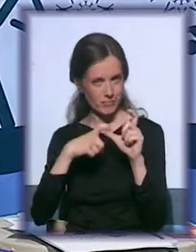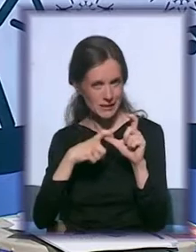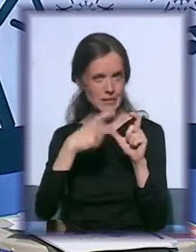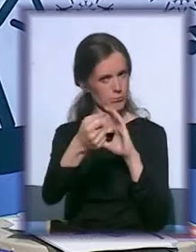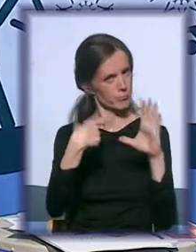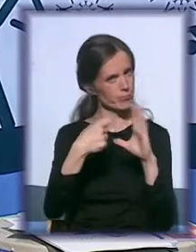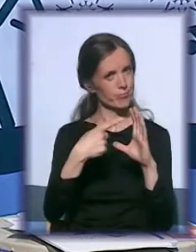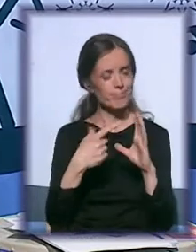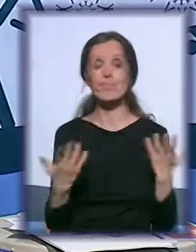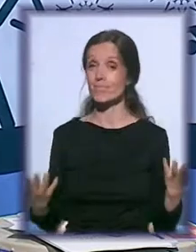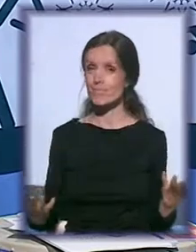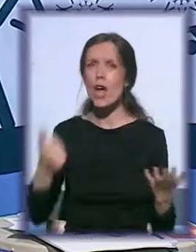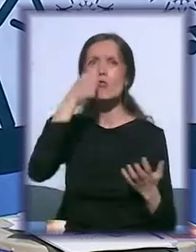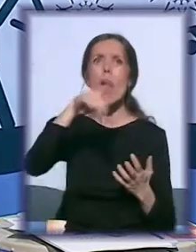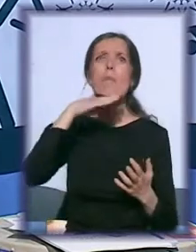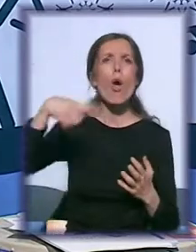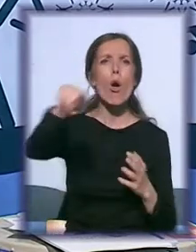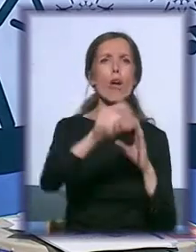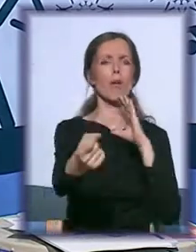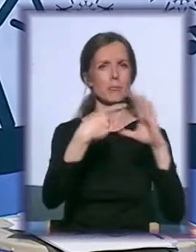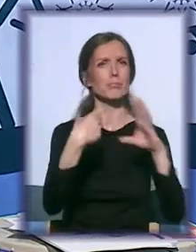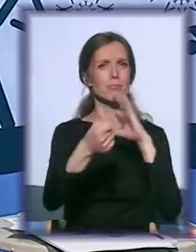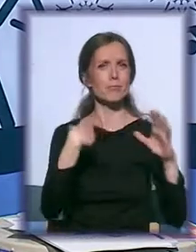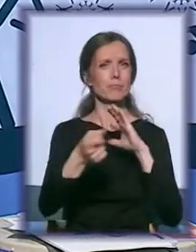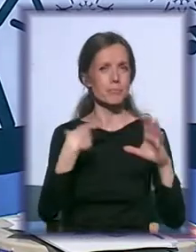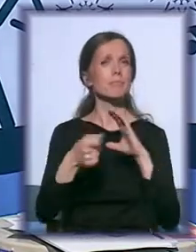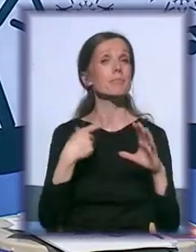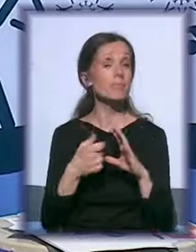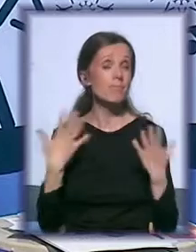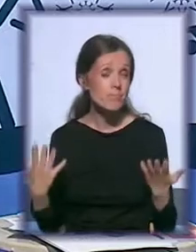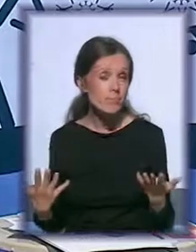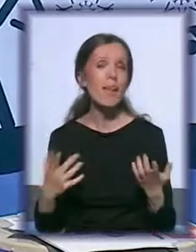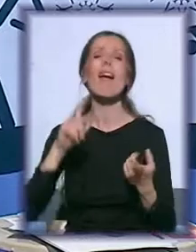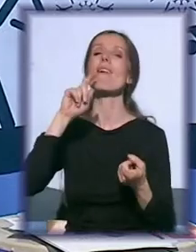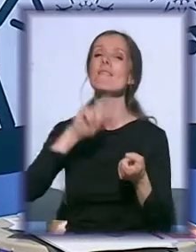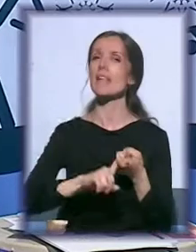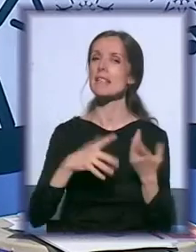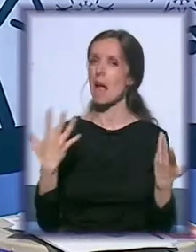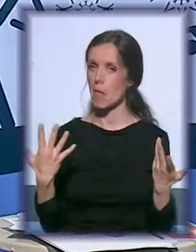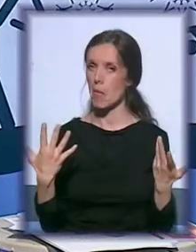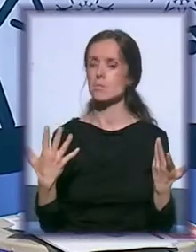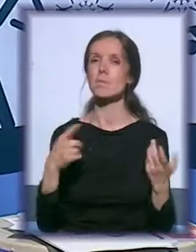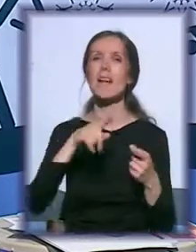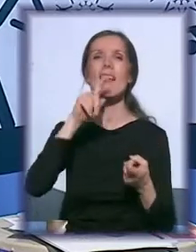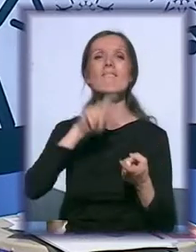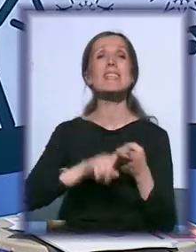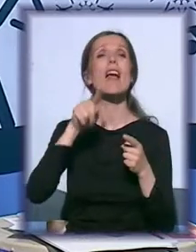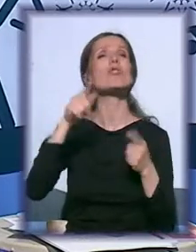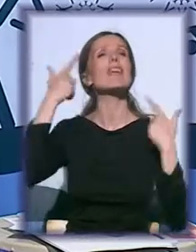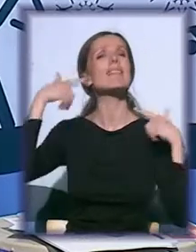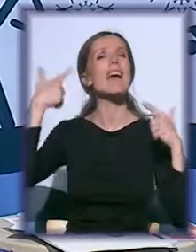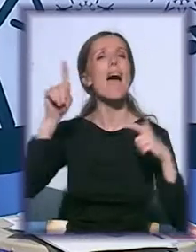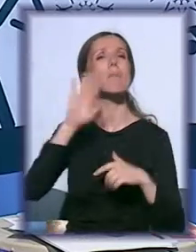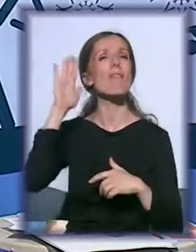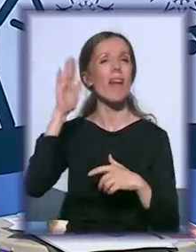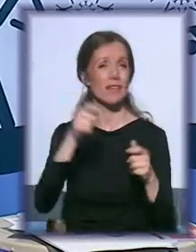ono što jeste bio veliki broj e-mailova, a upućen ka svemu onome što se dešavalo, a tiče se sajma nevladinih